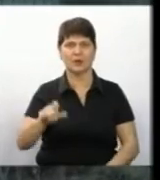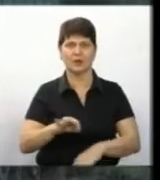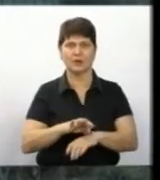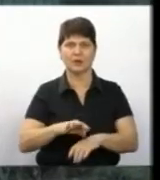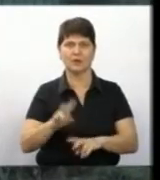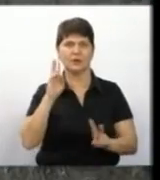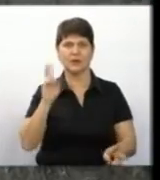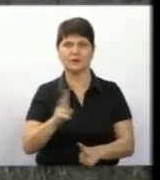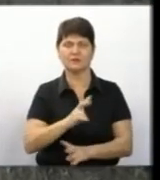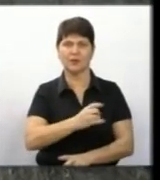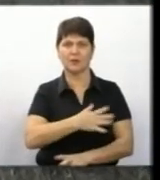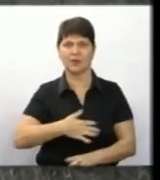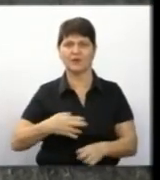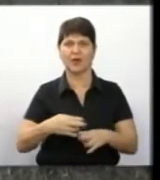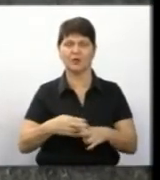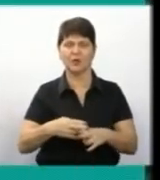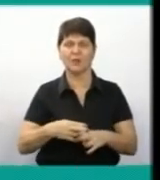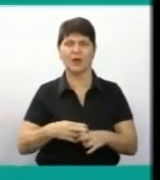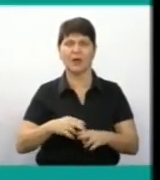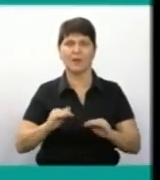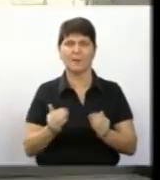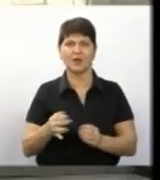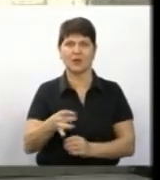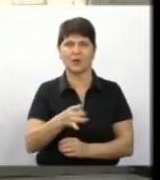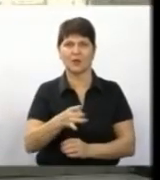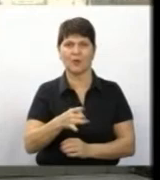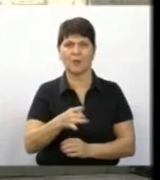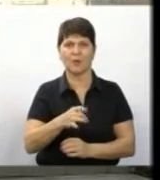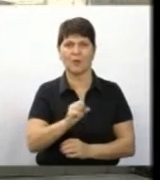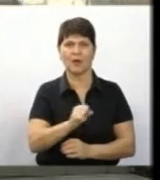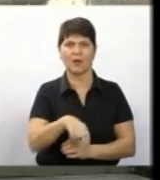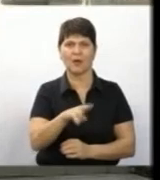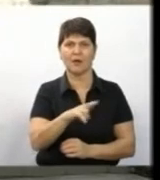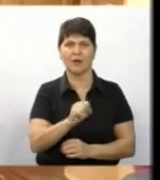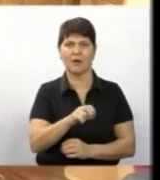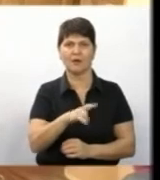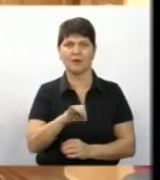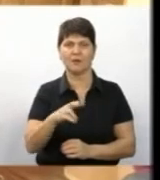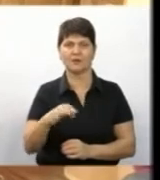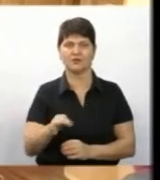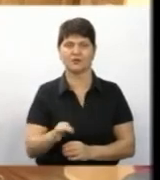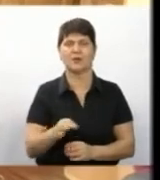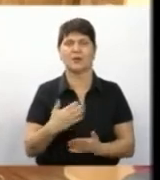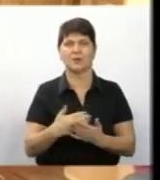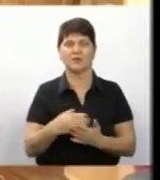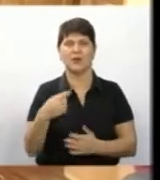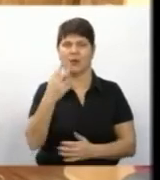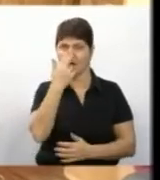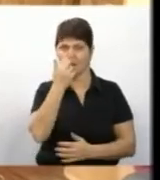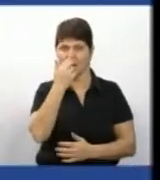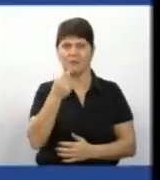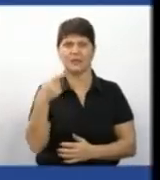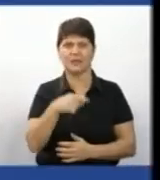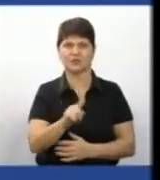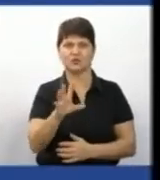знайшли біля церкви в мікрорайоні Академічний. З підозрою на грип до лікарів за тиждень звернулося півтори тисячі вінничан.